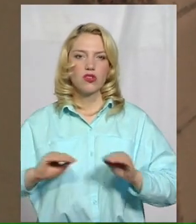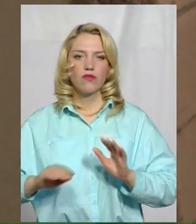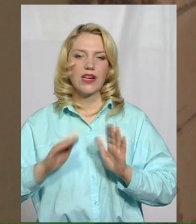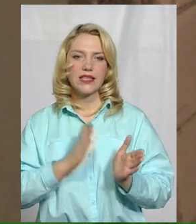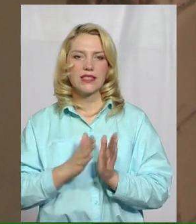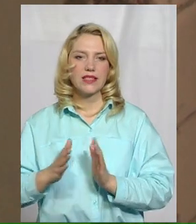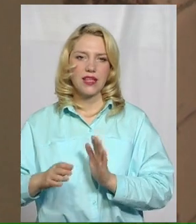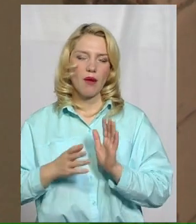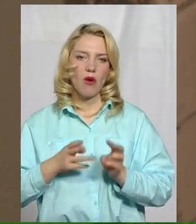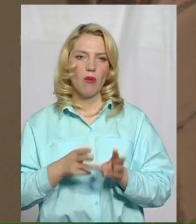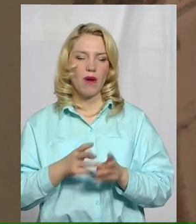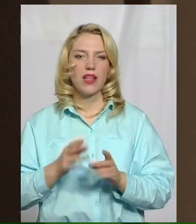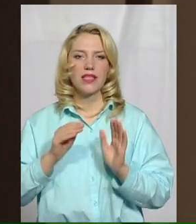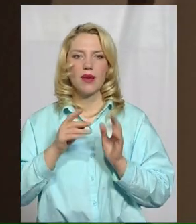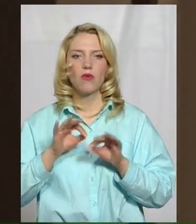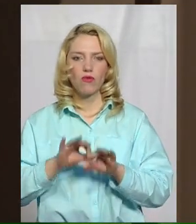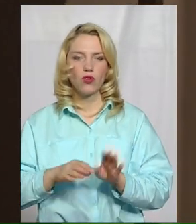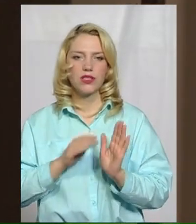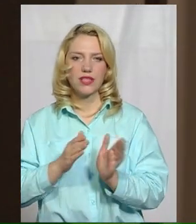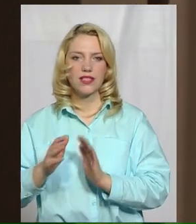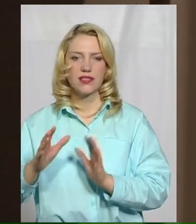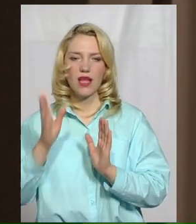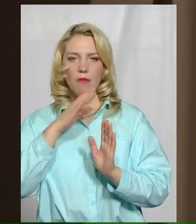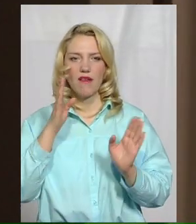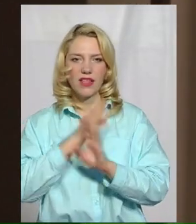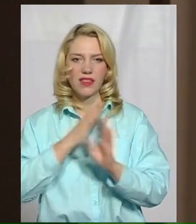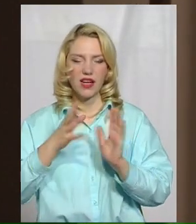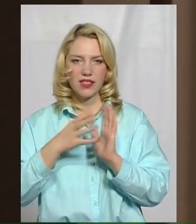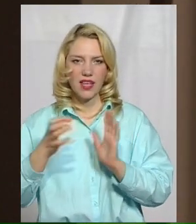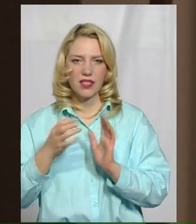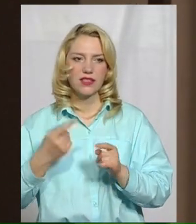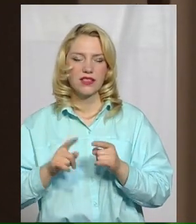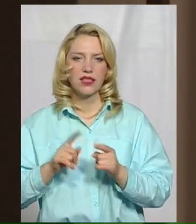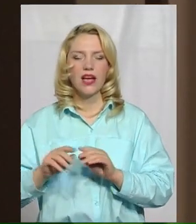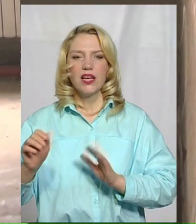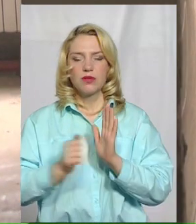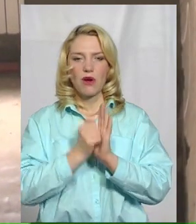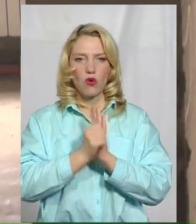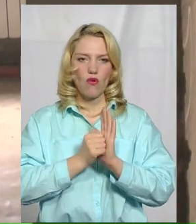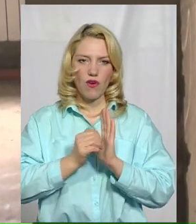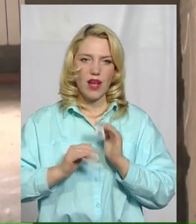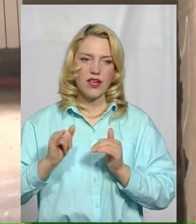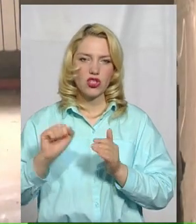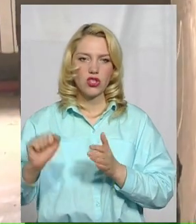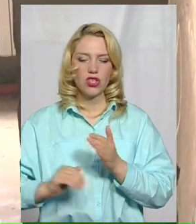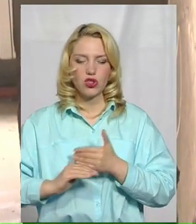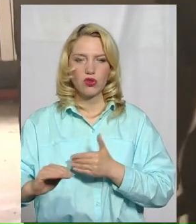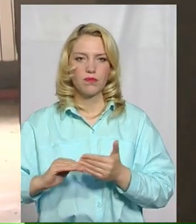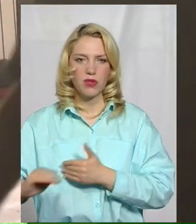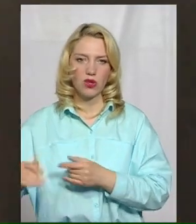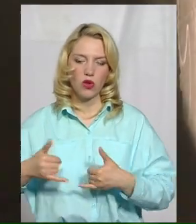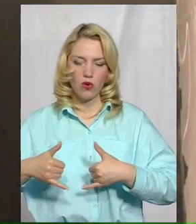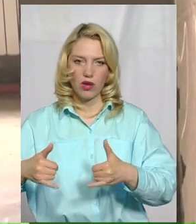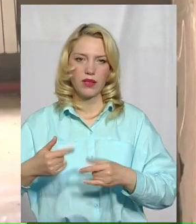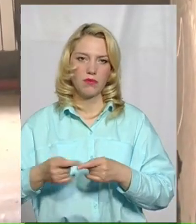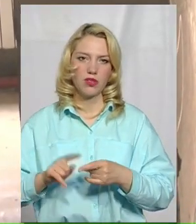опалення, проводиться система вентиляції та сигналізації, шпаклювання стін, штукатурення та облаштування стяжок підлоги. Про це сказав директор